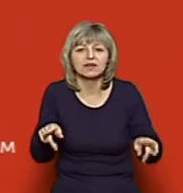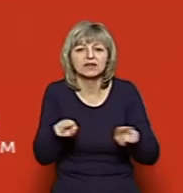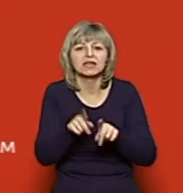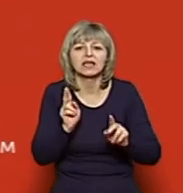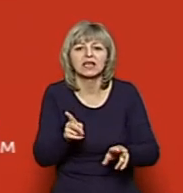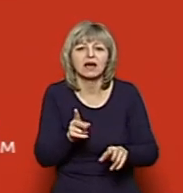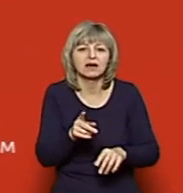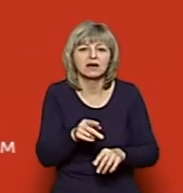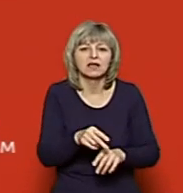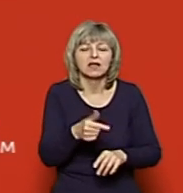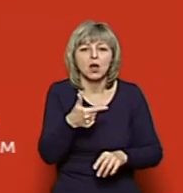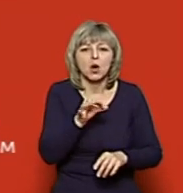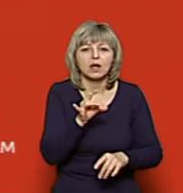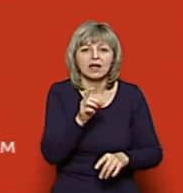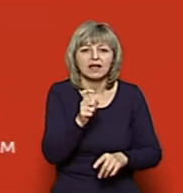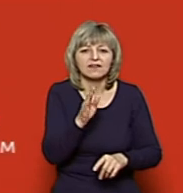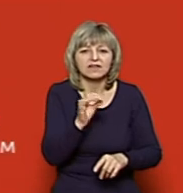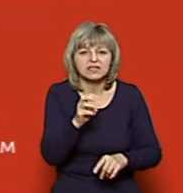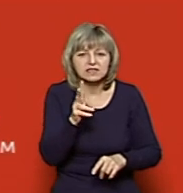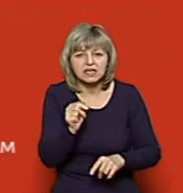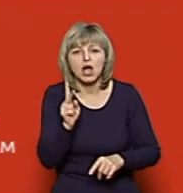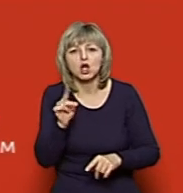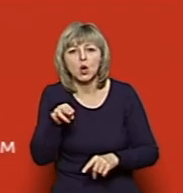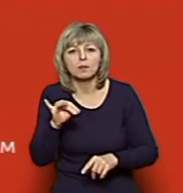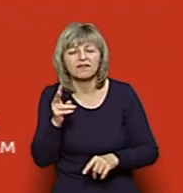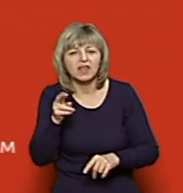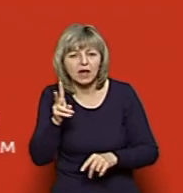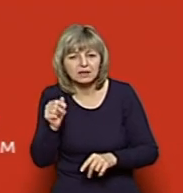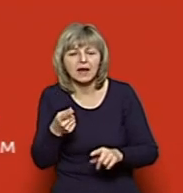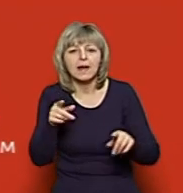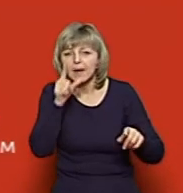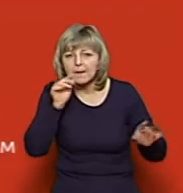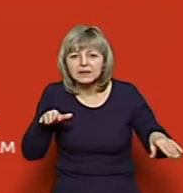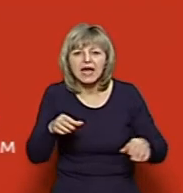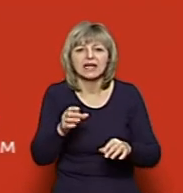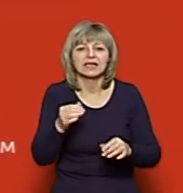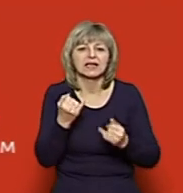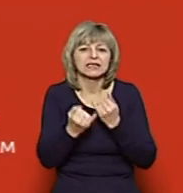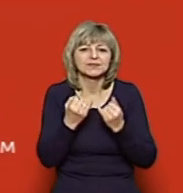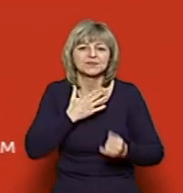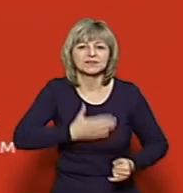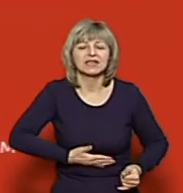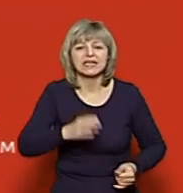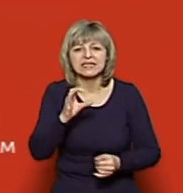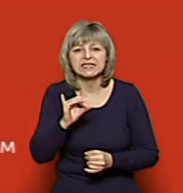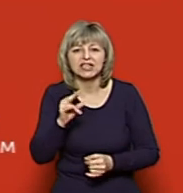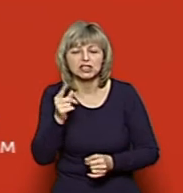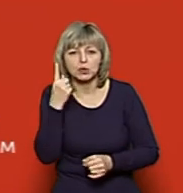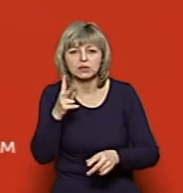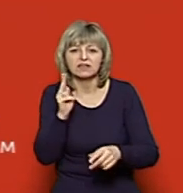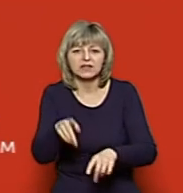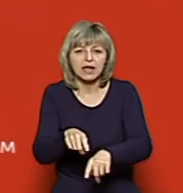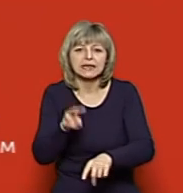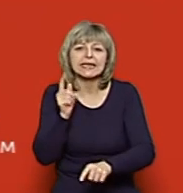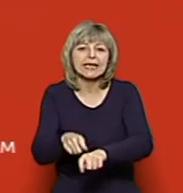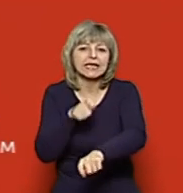таких як повзик, горефістка, мухоловка, крупив'янка. Ці птахи – синичка. Ці птахи на один квадратний кілометр